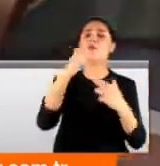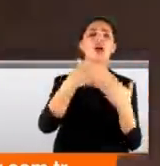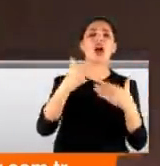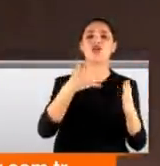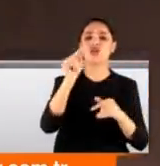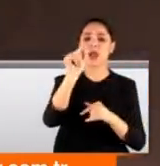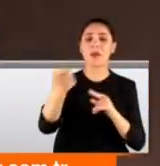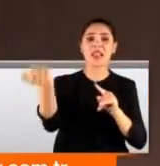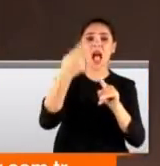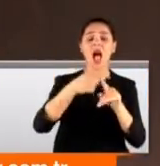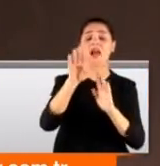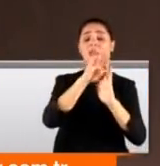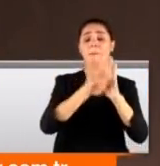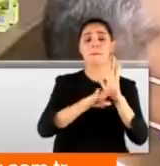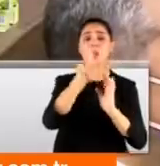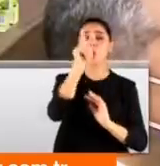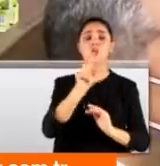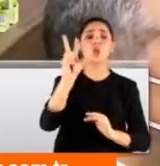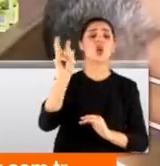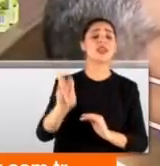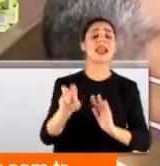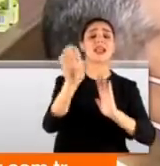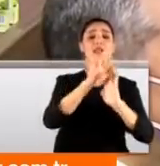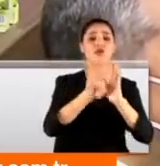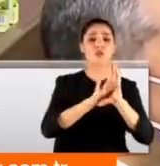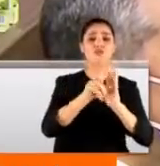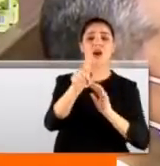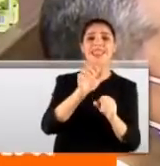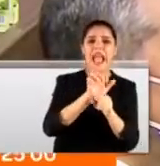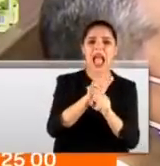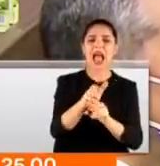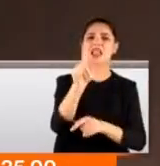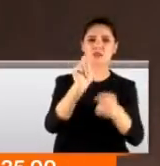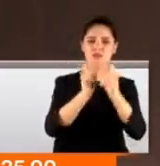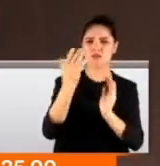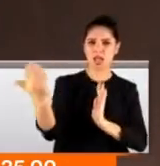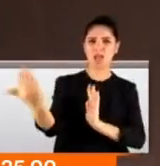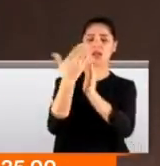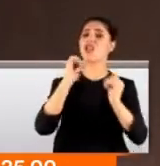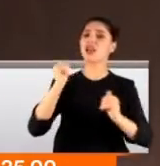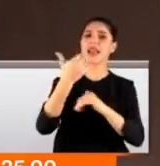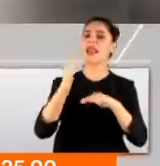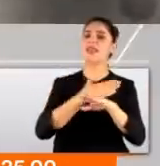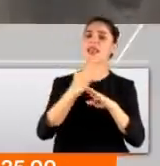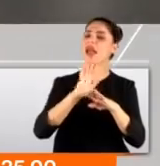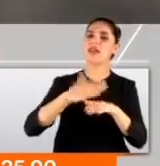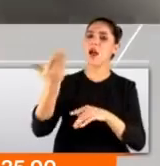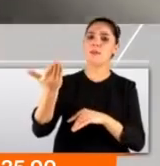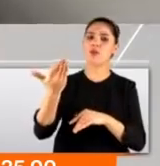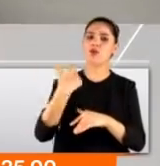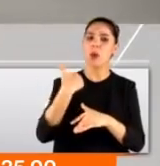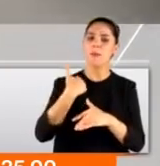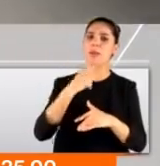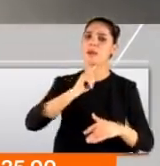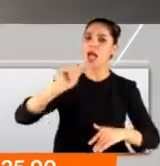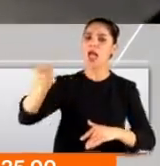ekledi. 138. maddeyi eze eze kullananlara karşı gereğini niye yapmıyorsunuz? Benim ne kadar